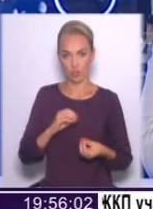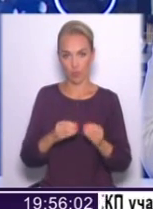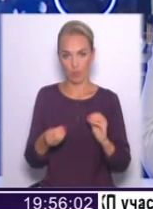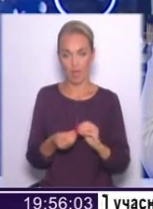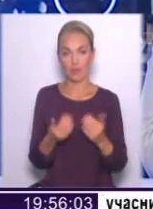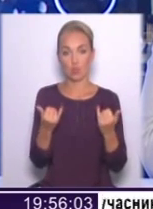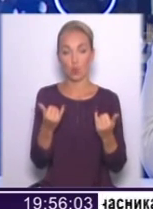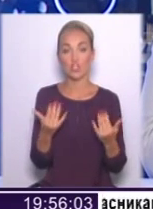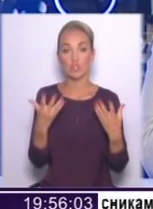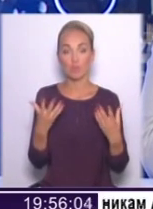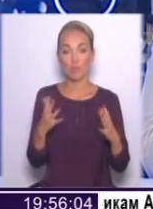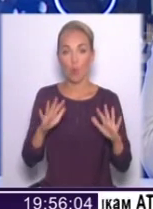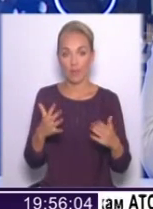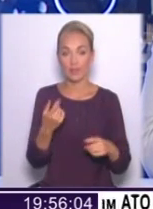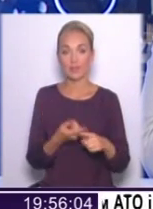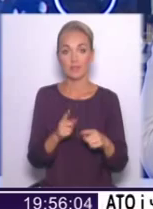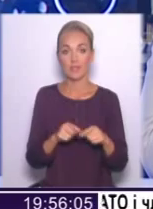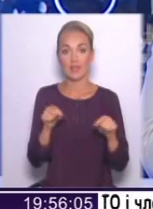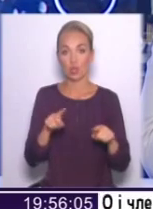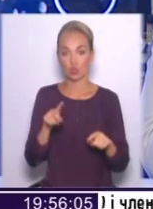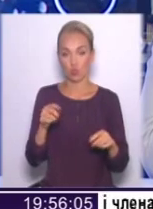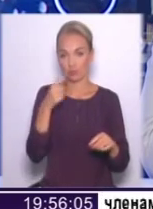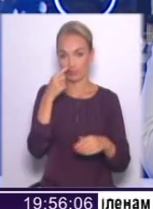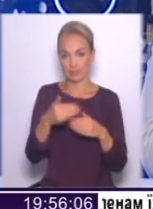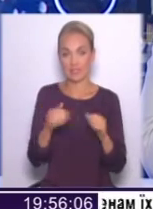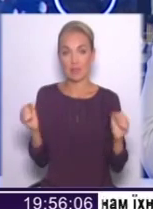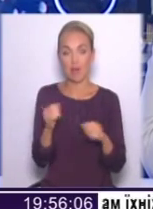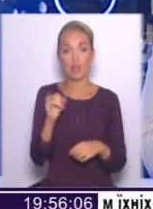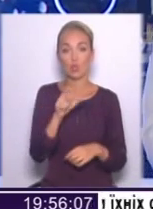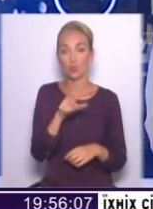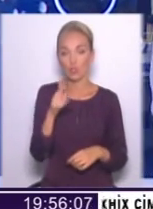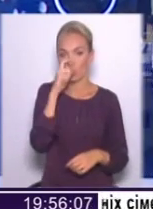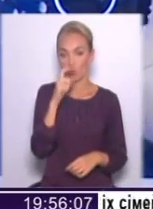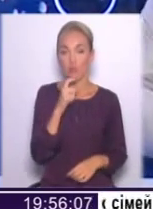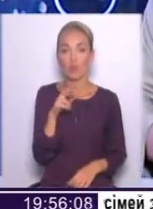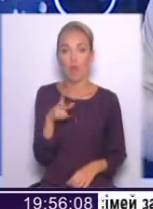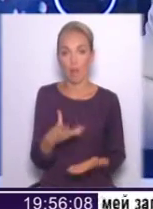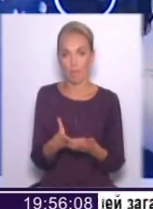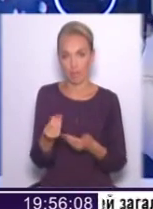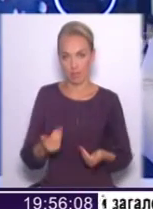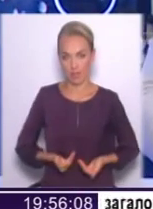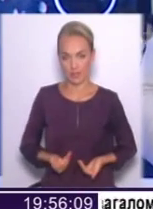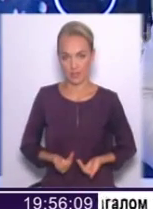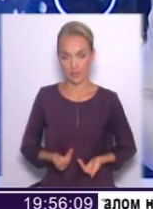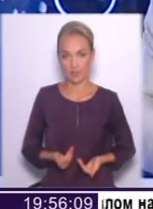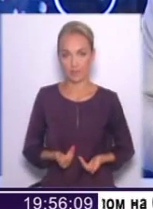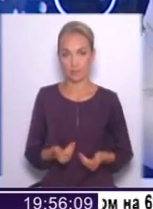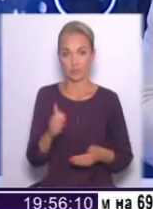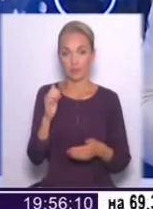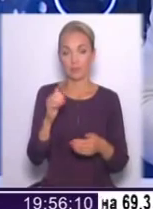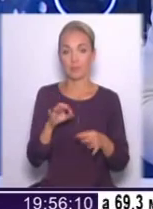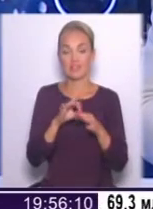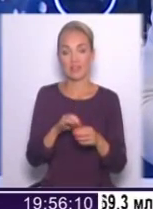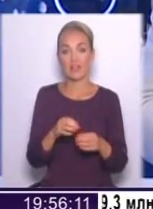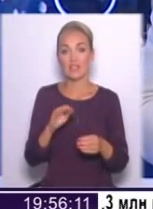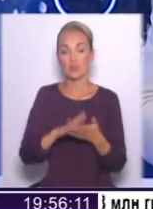на сьогоднішній момент – це те, що йде зима, і люди не розуміють, як платити. Тобто в результаті ми призведемо ситуацію до того, що буде вал